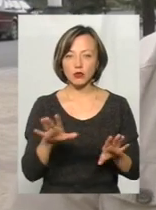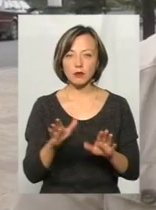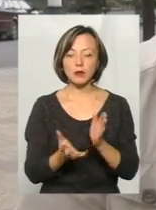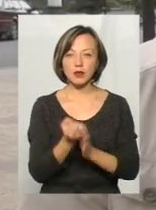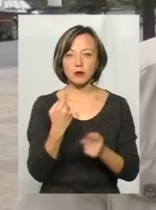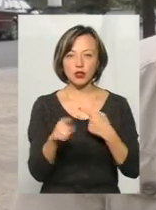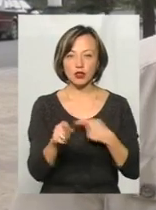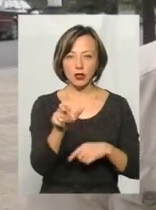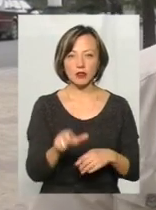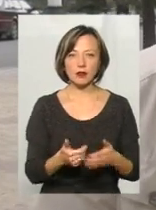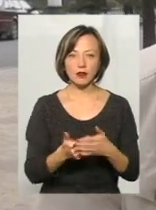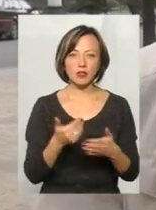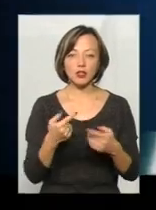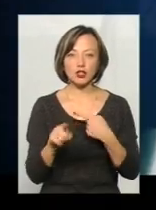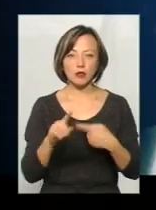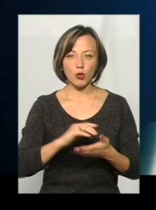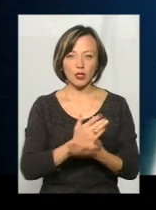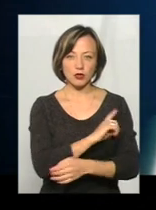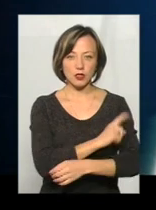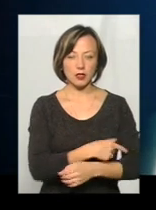підтримувати іншого кандидата і іншу політичну силу.